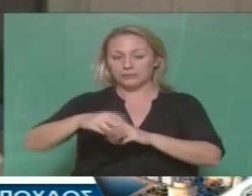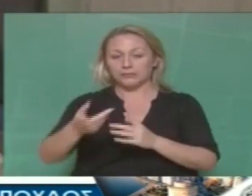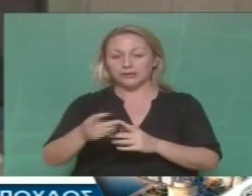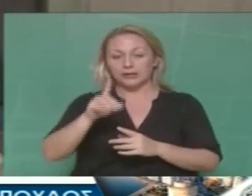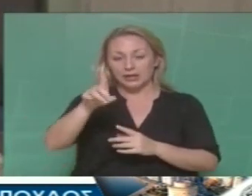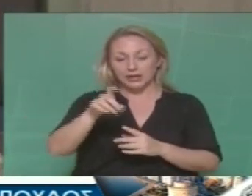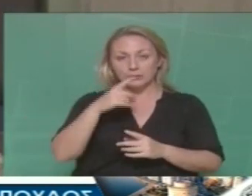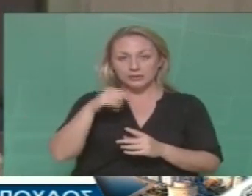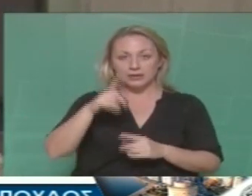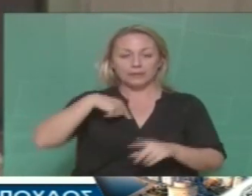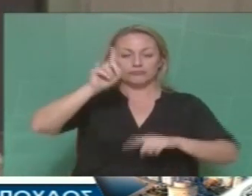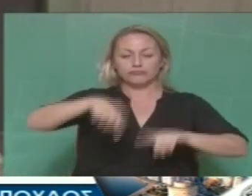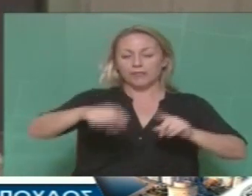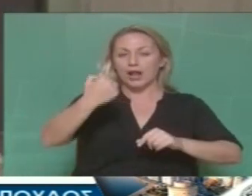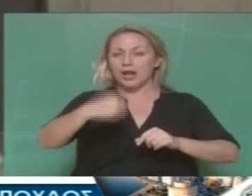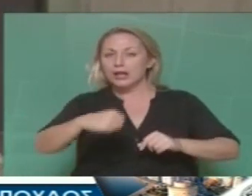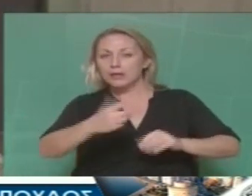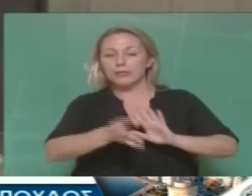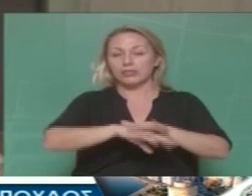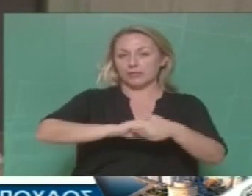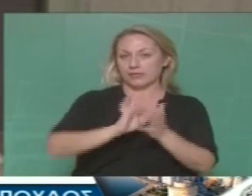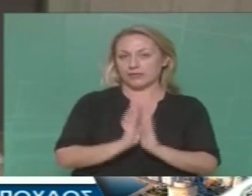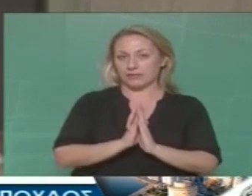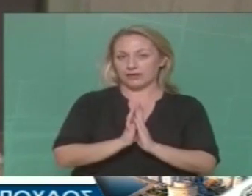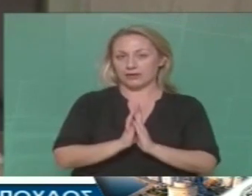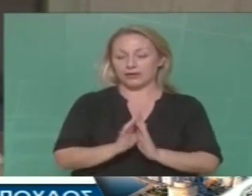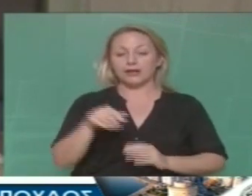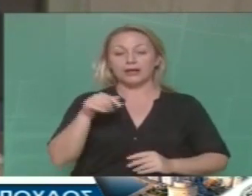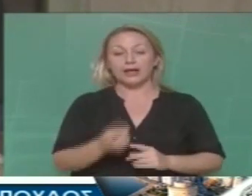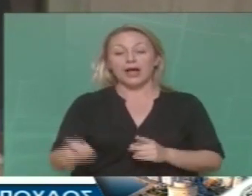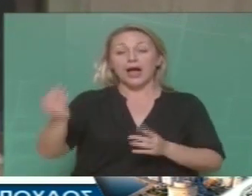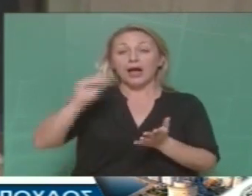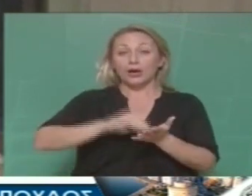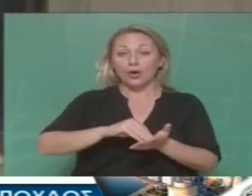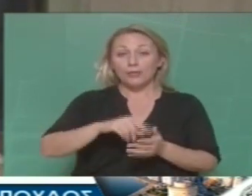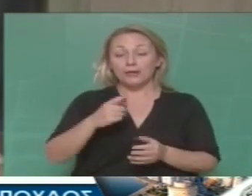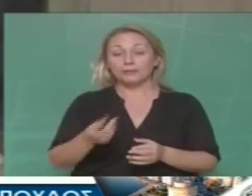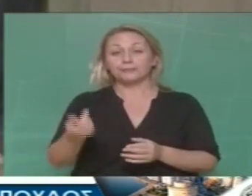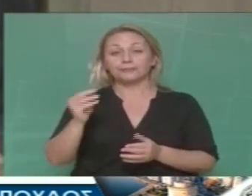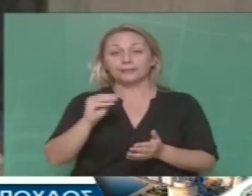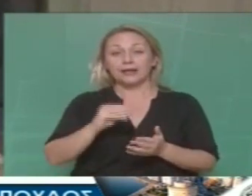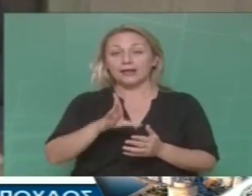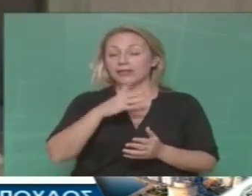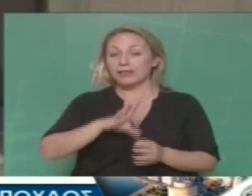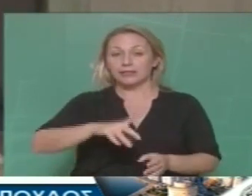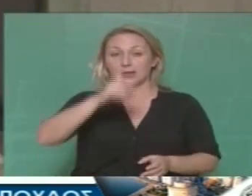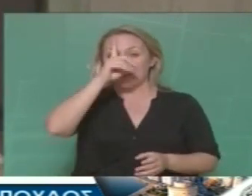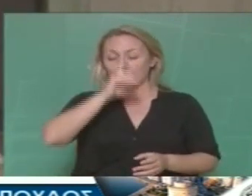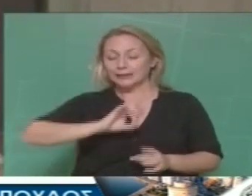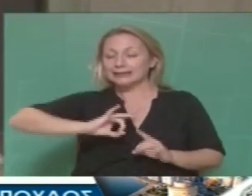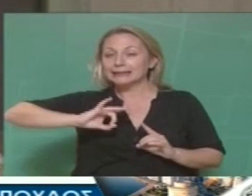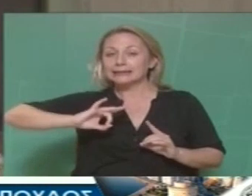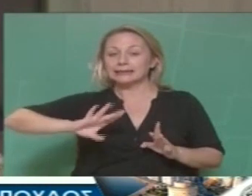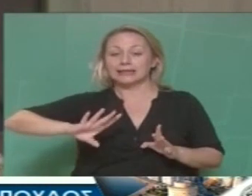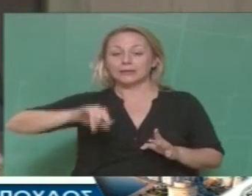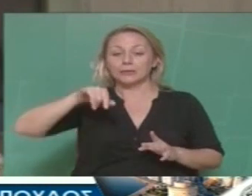κρυθεί και από αποχές ή από απουσίες. Και πολύ περισσότερο, χωρίς καμία απολύτως υποχρεώση, έστω και